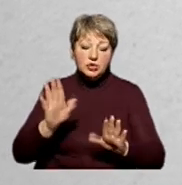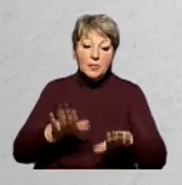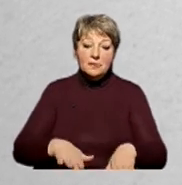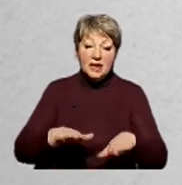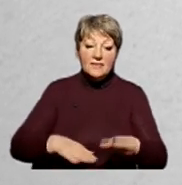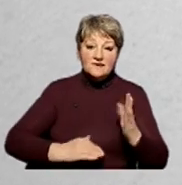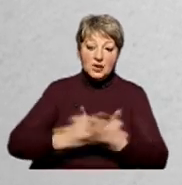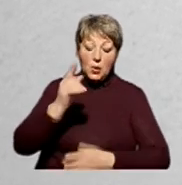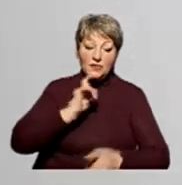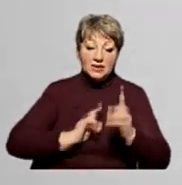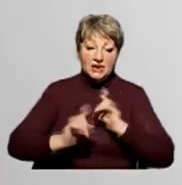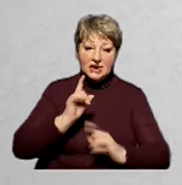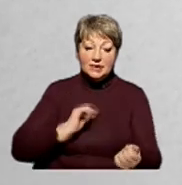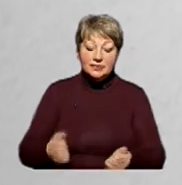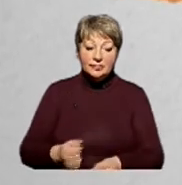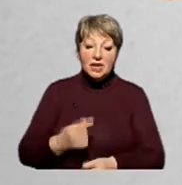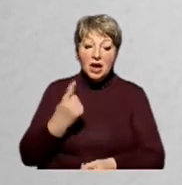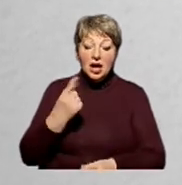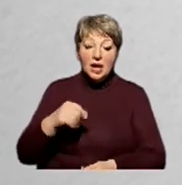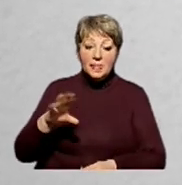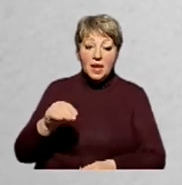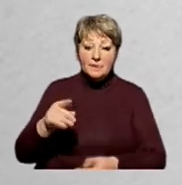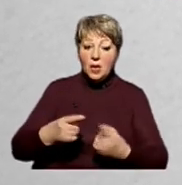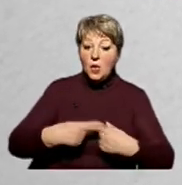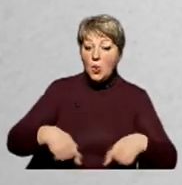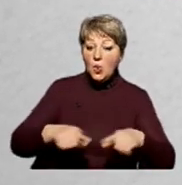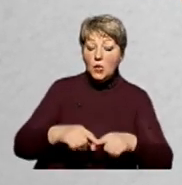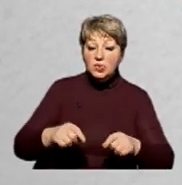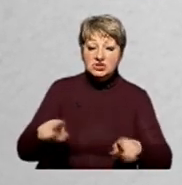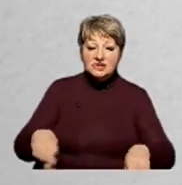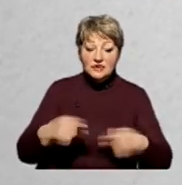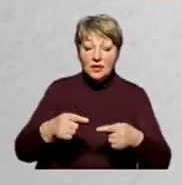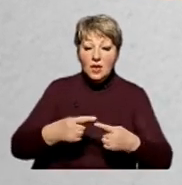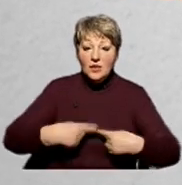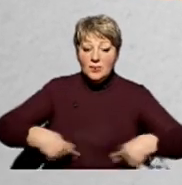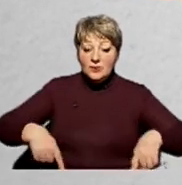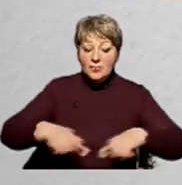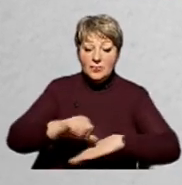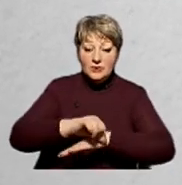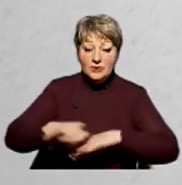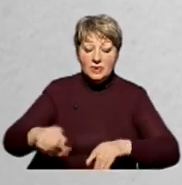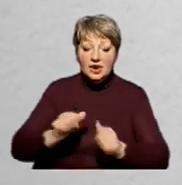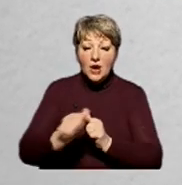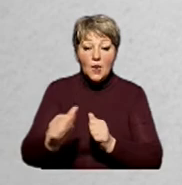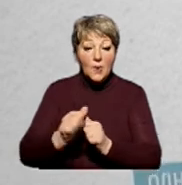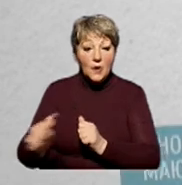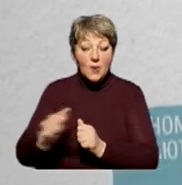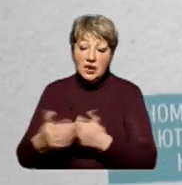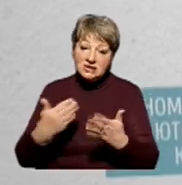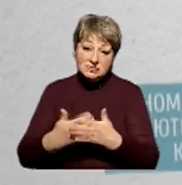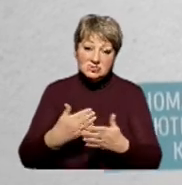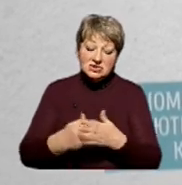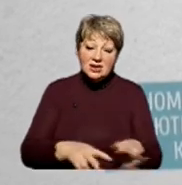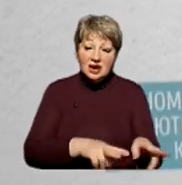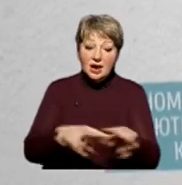місць у Верховній Раді. Одномандатні округи створюються в межах областей України та окремих міст з приблизно